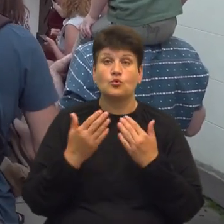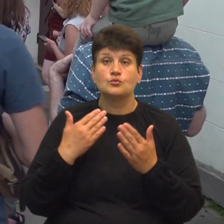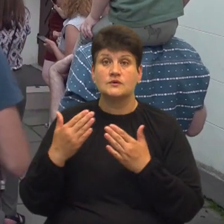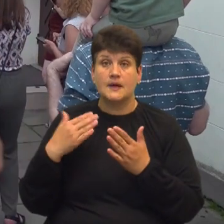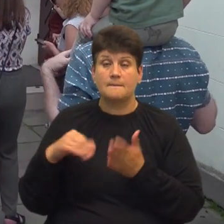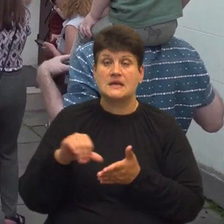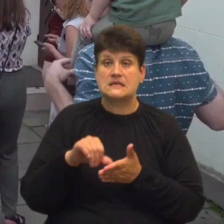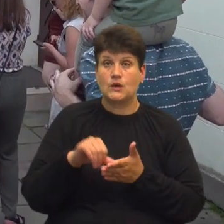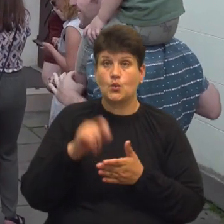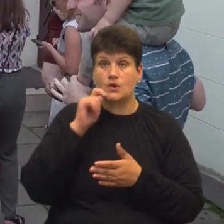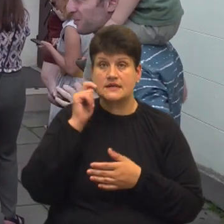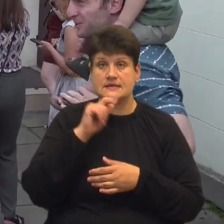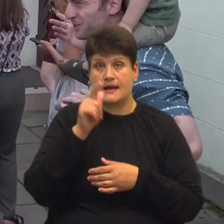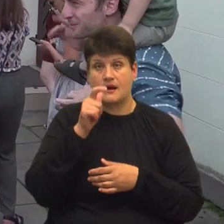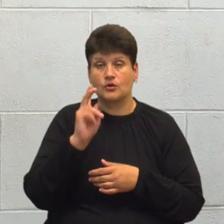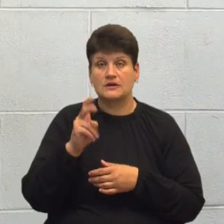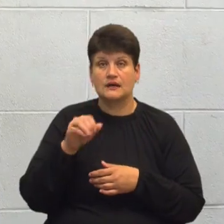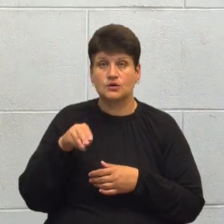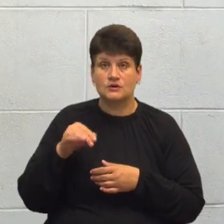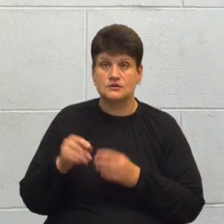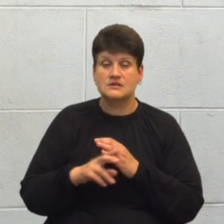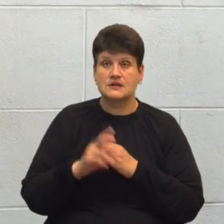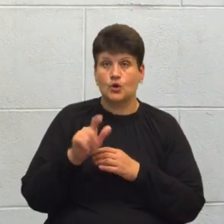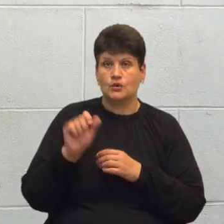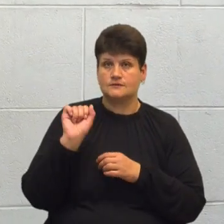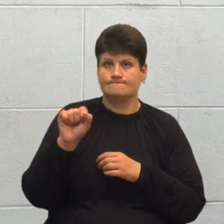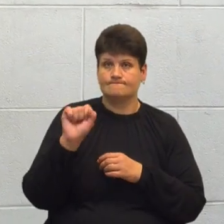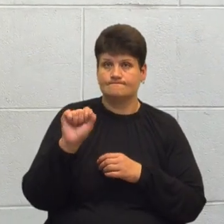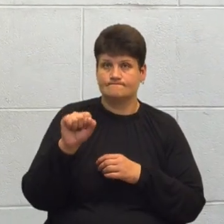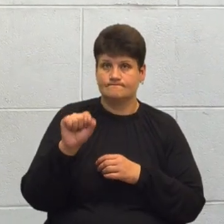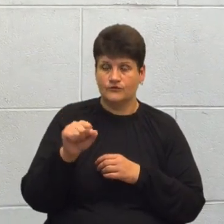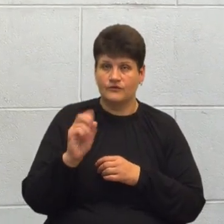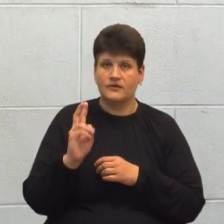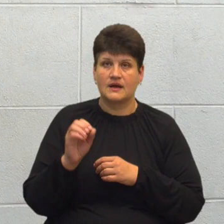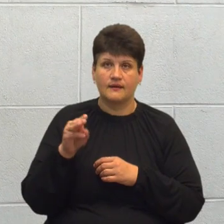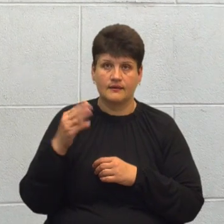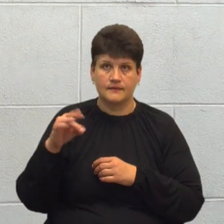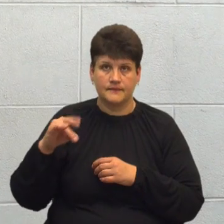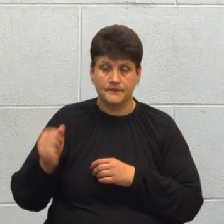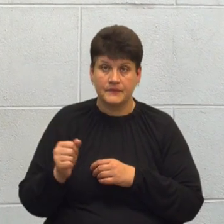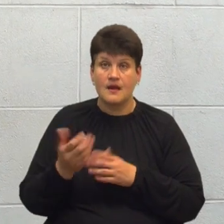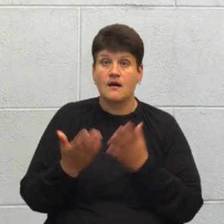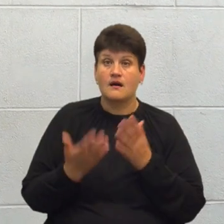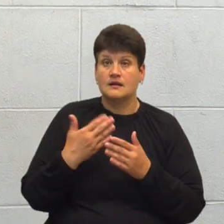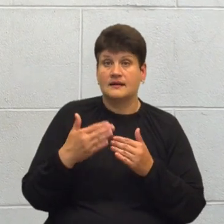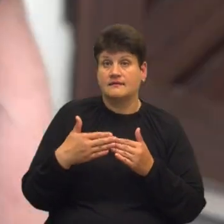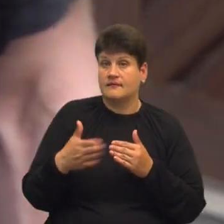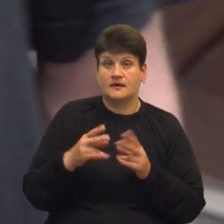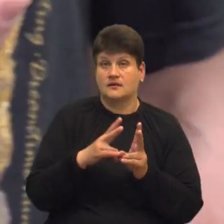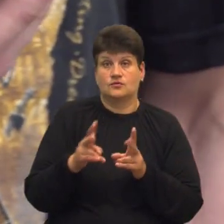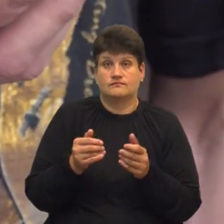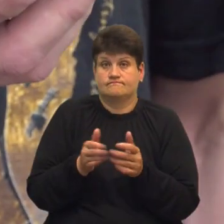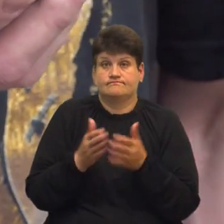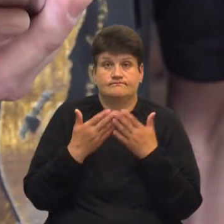представниками Української греко-католицької церкви, люди стукали до захристії архікатедрального собору. Однак двері ніхто не відчинив.